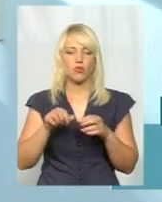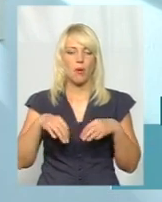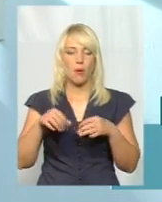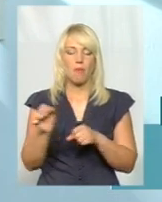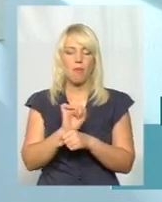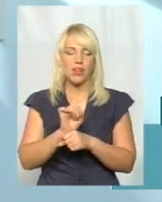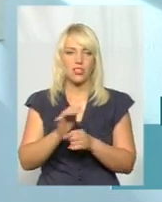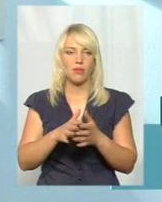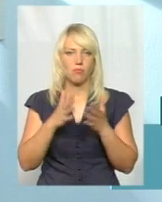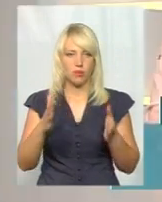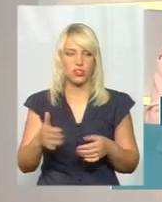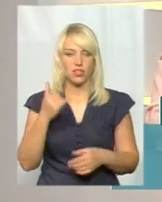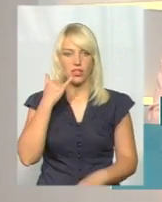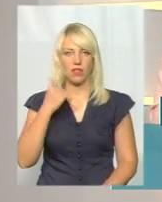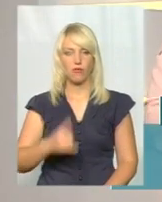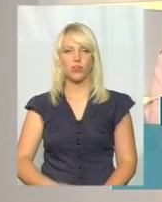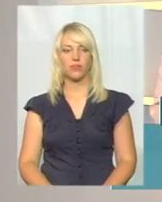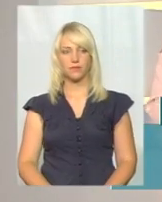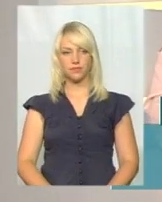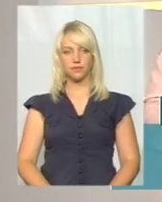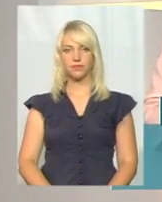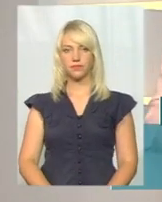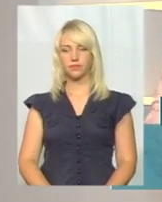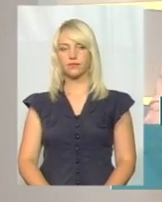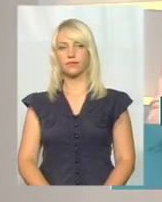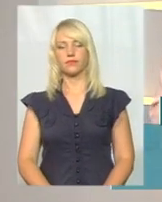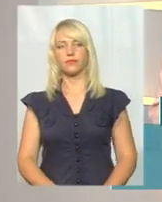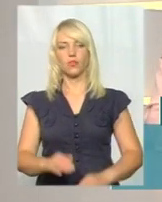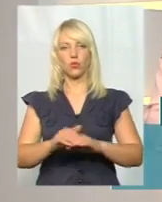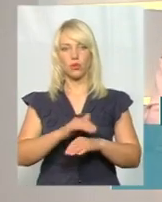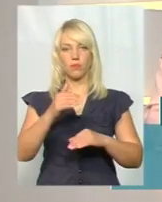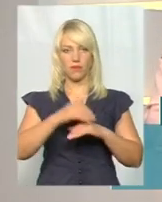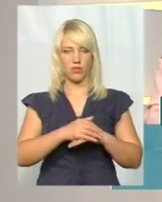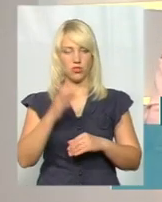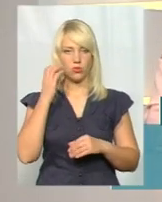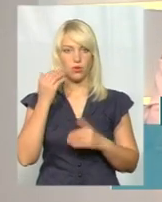Нема куди роз'їхатися. Маємо телефонний дзвінок, давайте послухаємо. Добрий вечір, слухаємо вас.